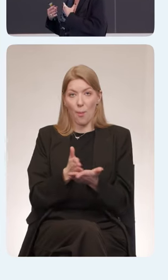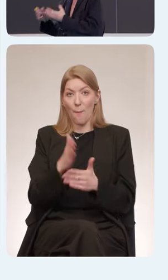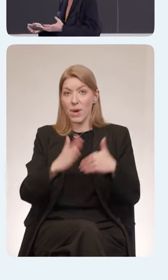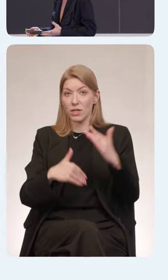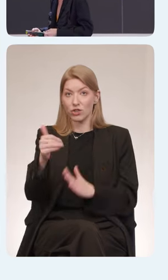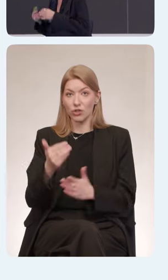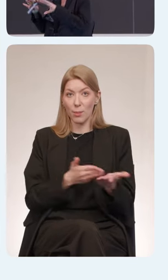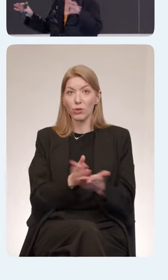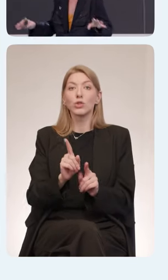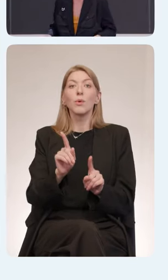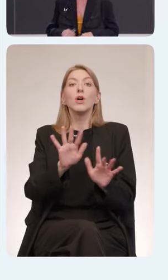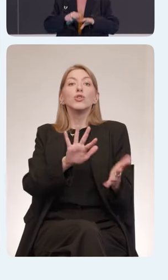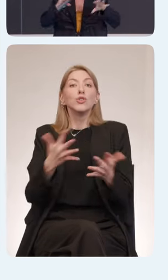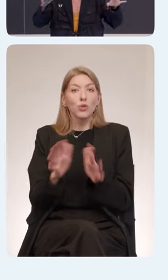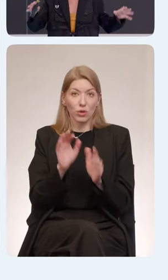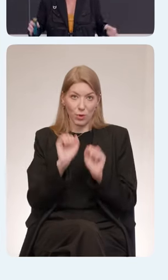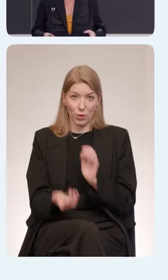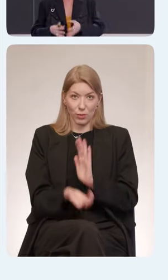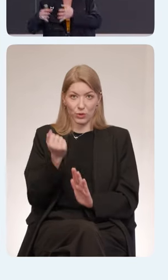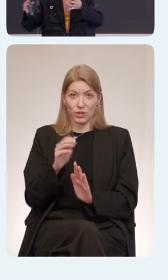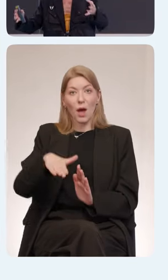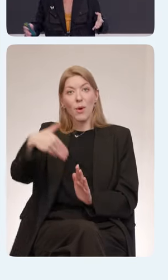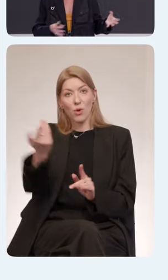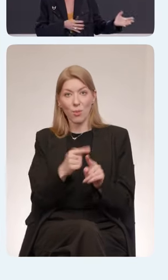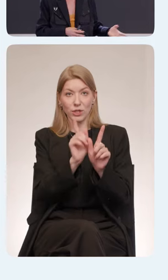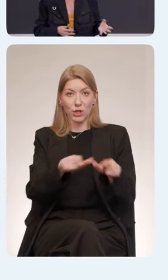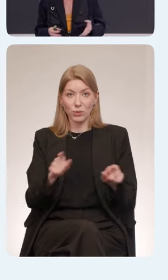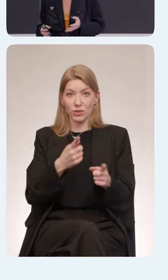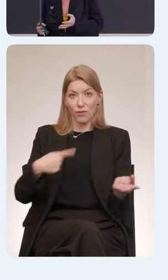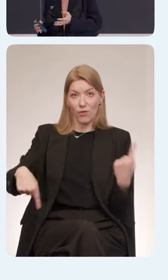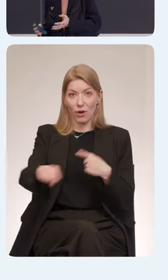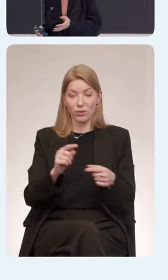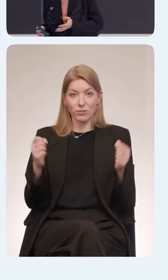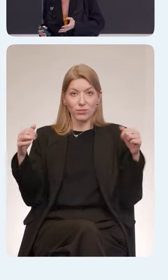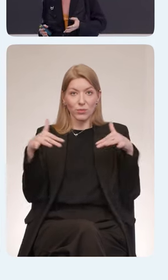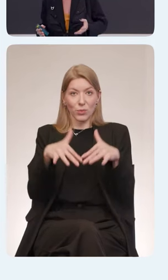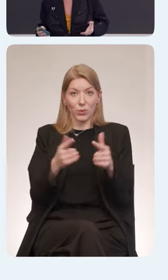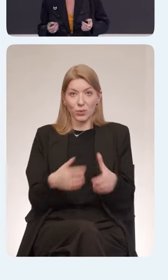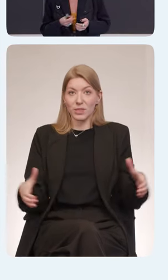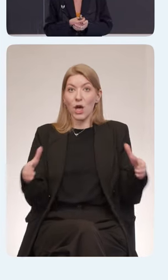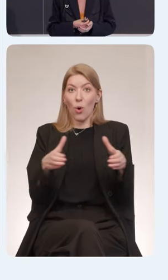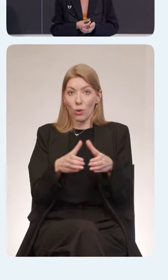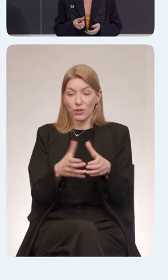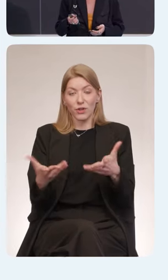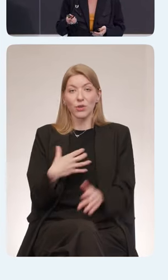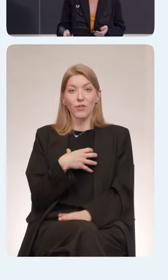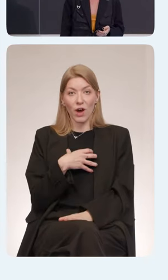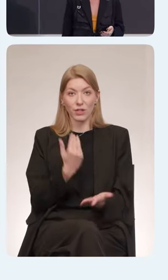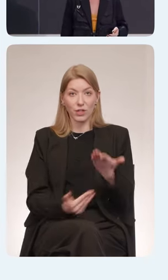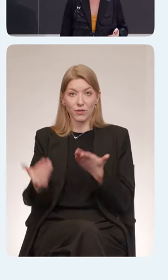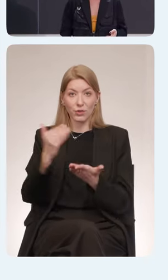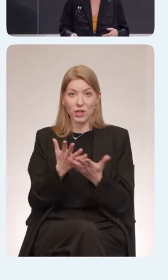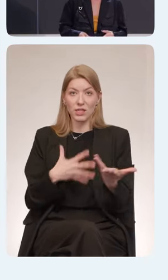получилось хотя бы что-то. Со временем эти люди образуют вокруг себя сообщество, которым тоже важно, и в конечном счете все эти роли